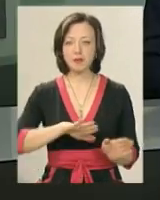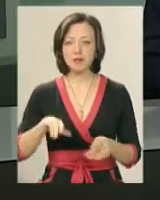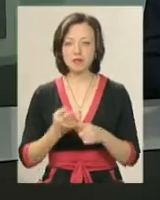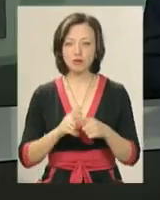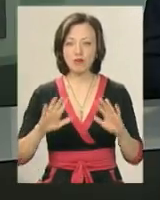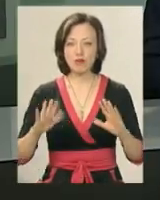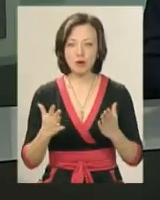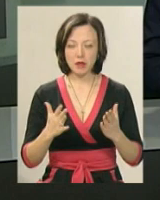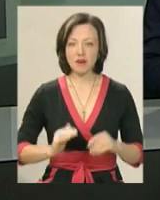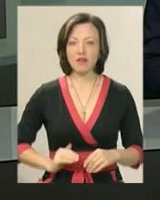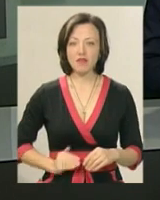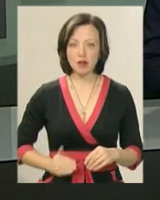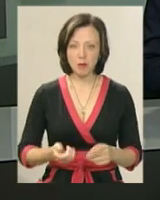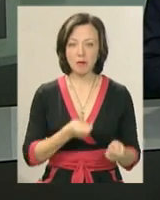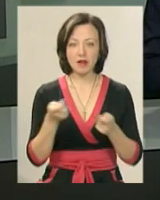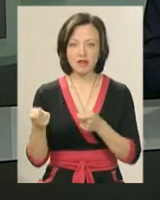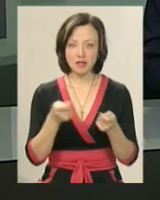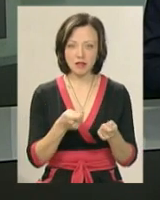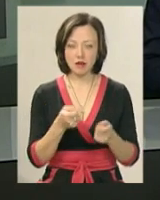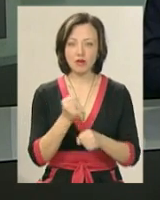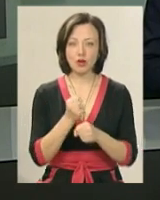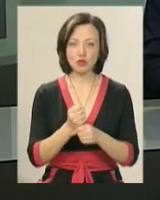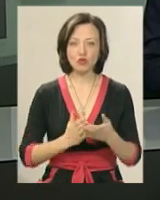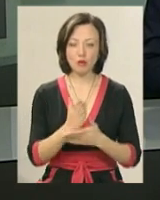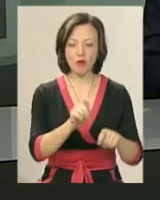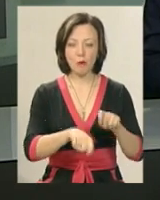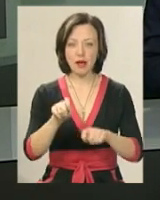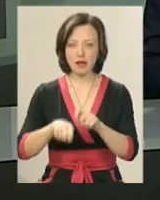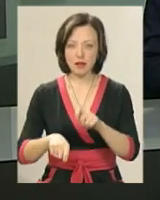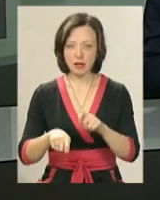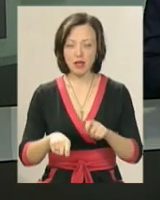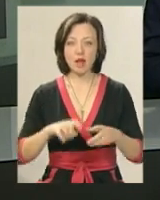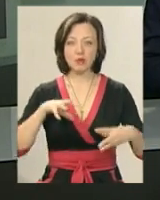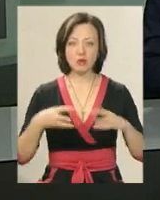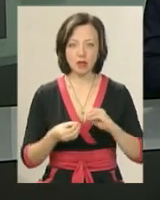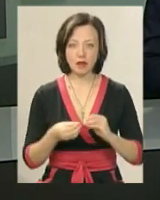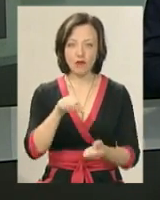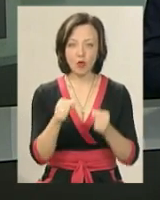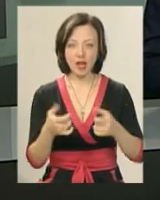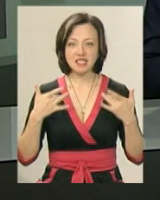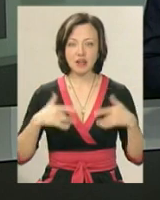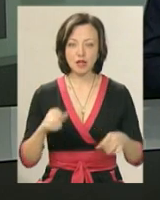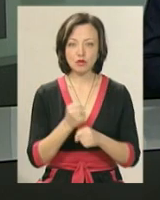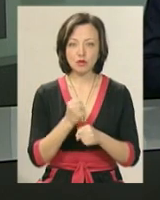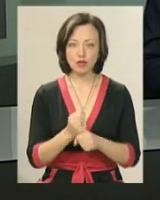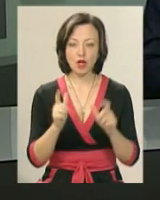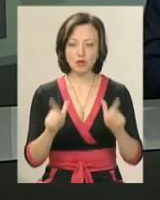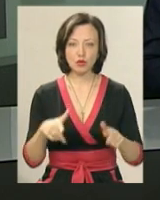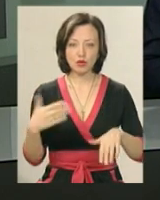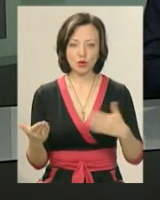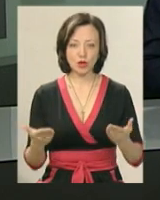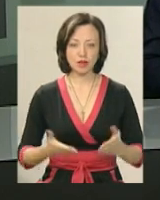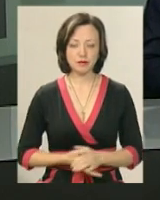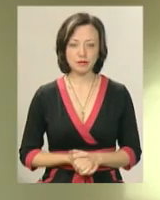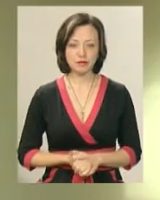цього випадку перевізник, на якого працював кермувальник, влаштував службову перевірку. За її результатами водія звільнили з роботи за згодою сторін.